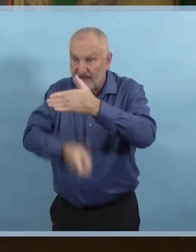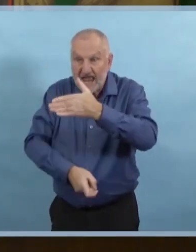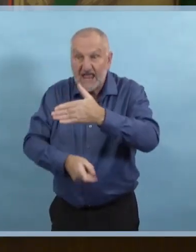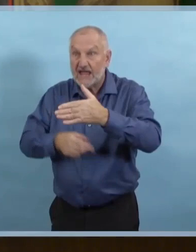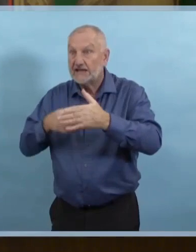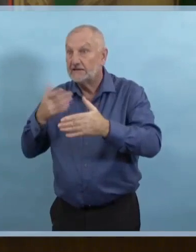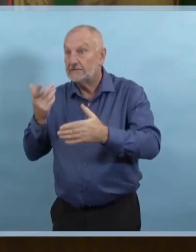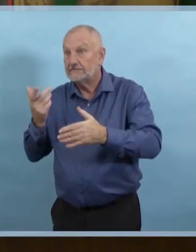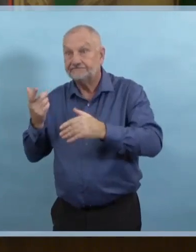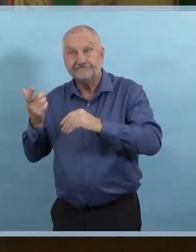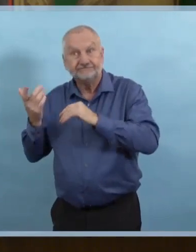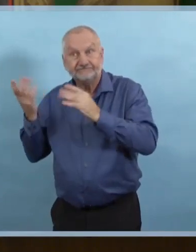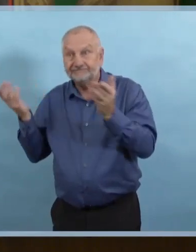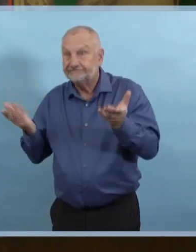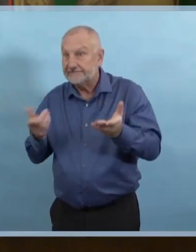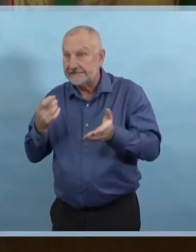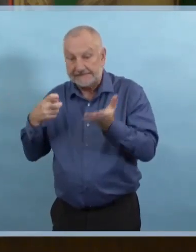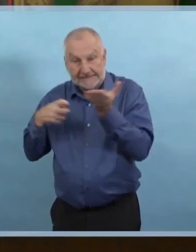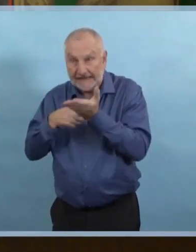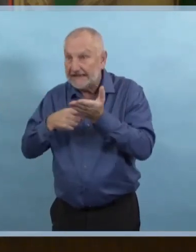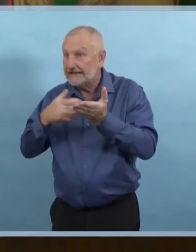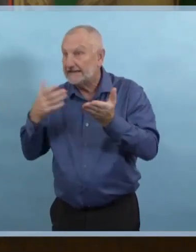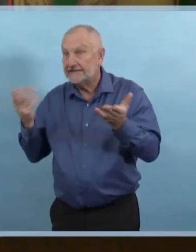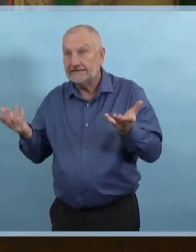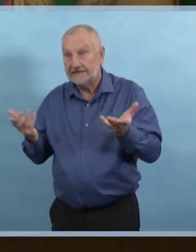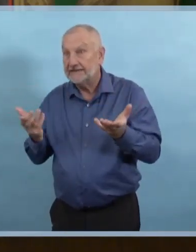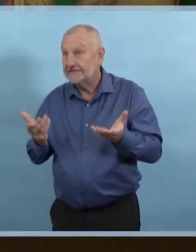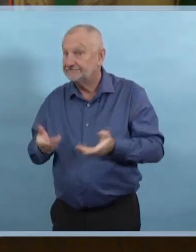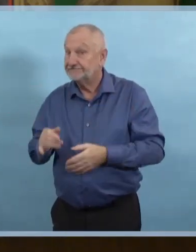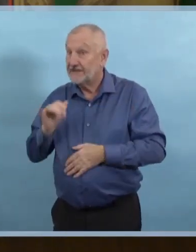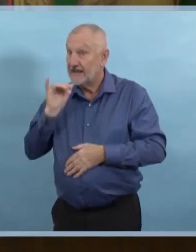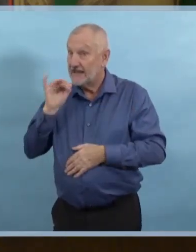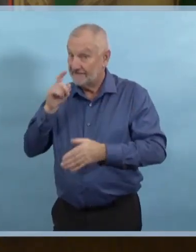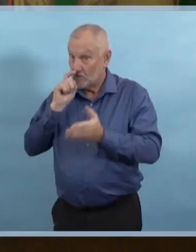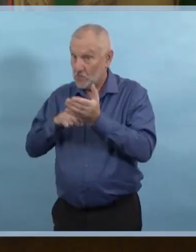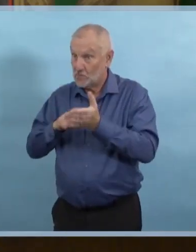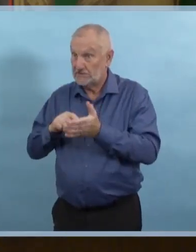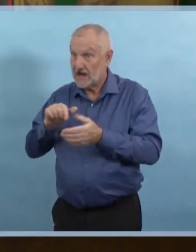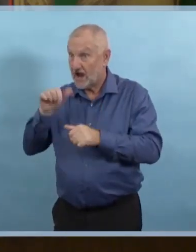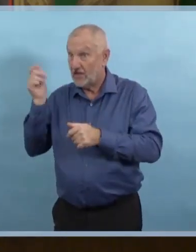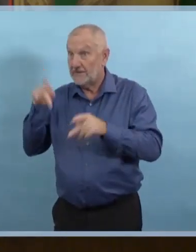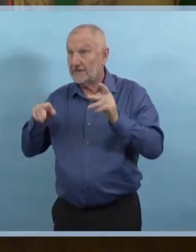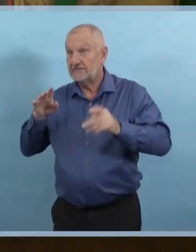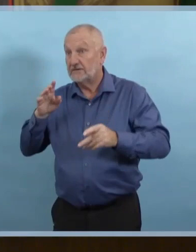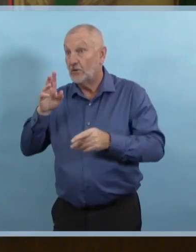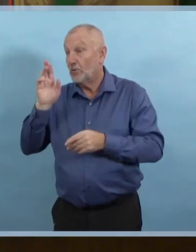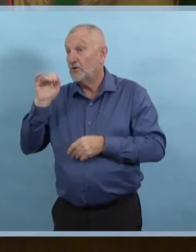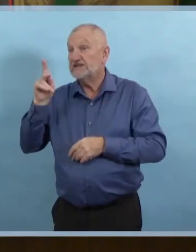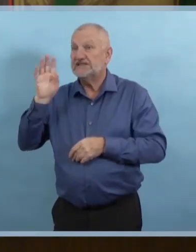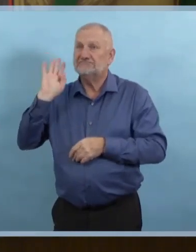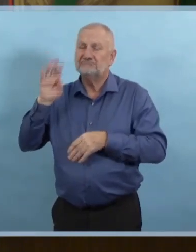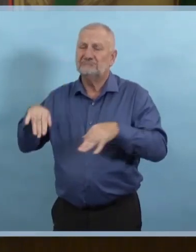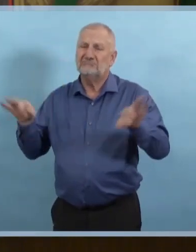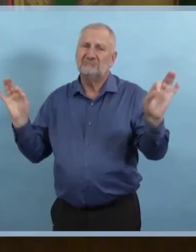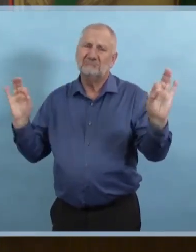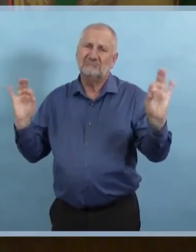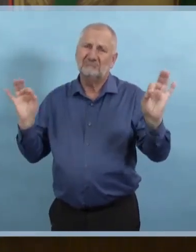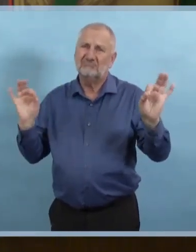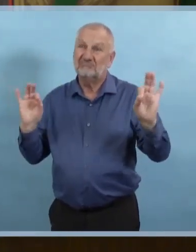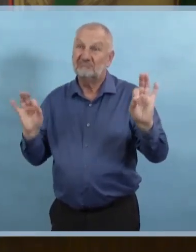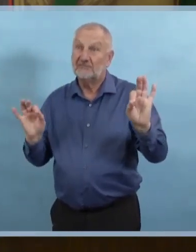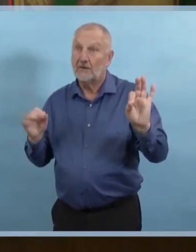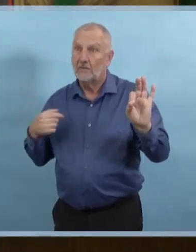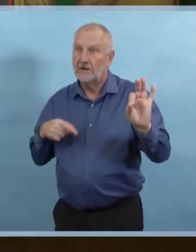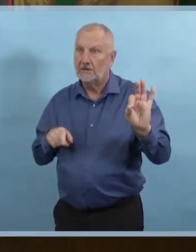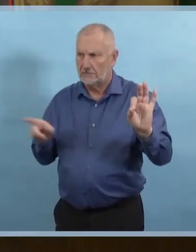d'appliquer les mesures aussi. Donc, je n'ai pas de commentaire particulier sur un cas précis,